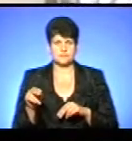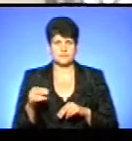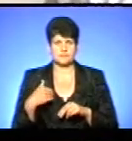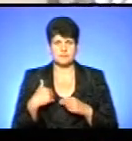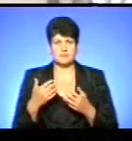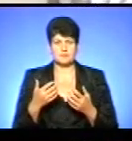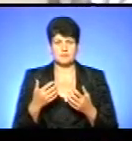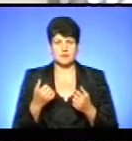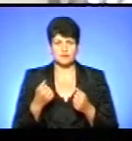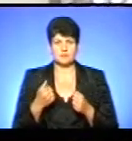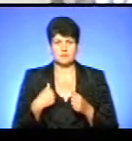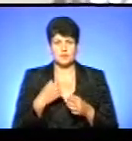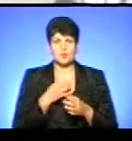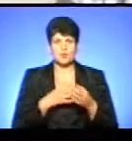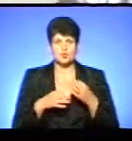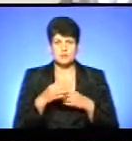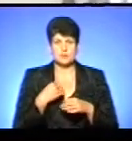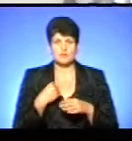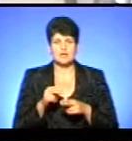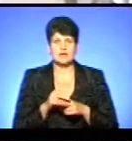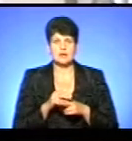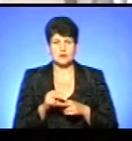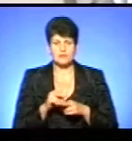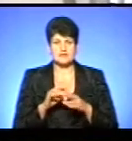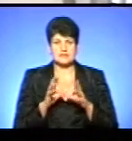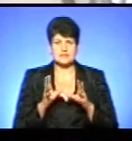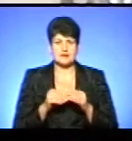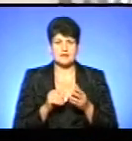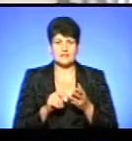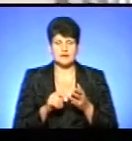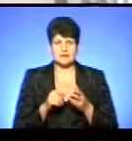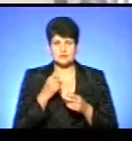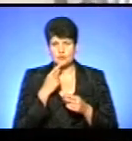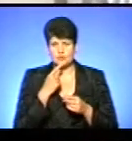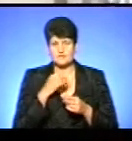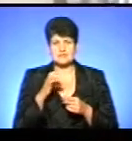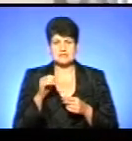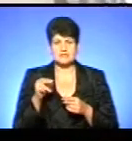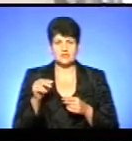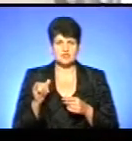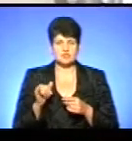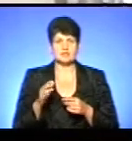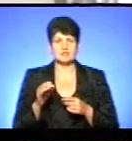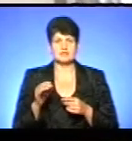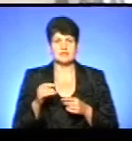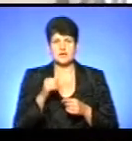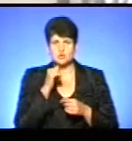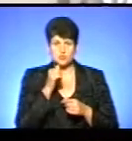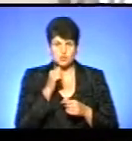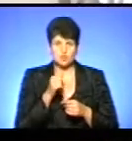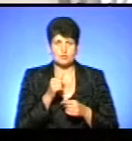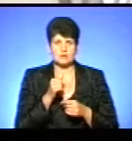однозначно, мої консультації, моє лікування, загальний аналіз крові, загальний аналіз сечі, аналіз крові на цукор,